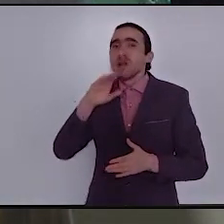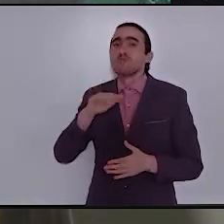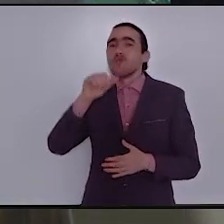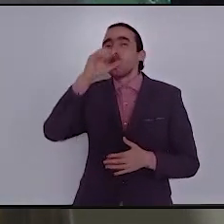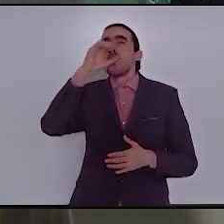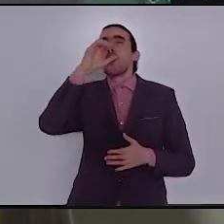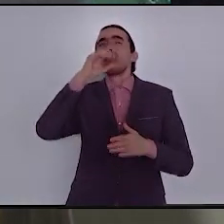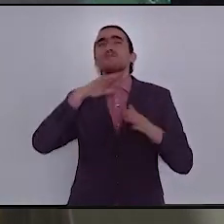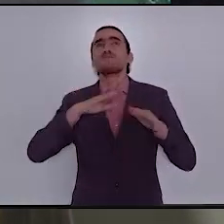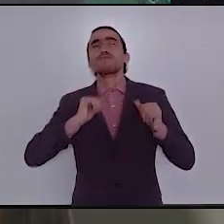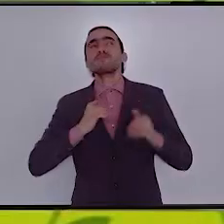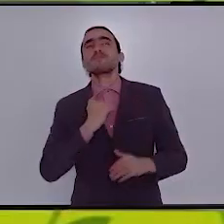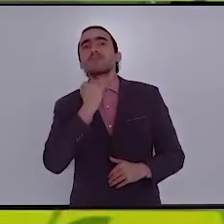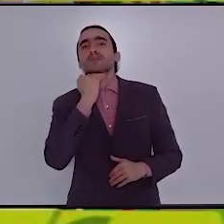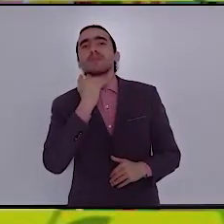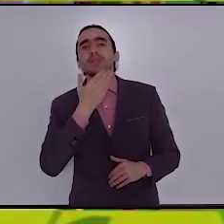رزقنا هذا الماء